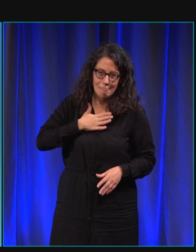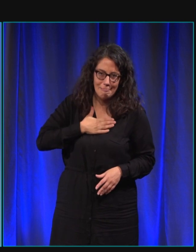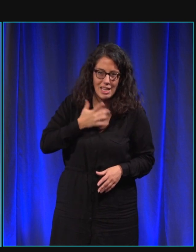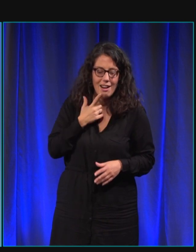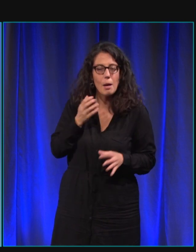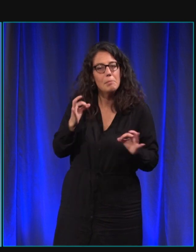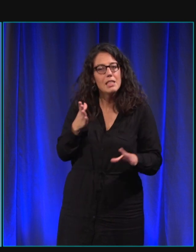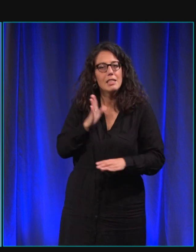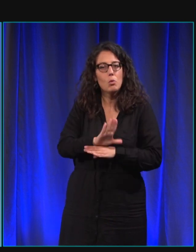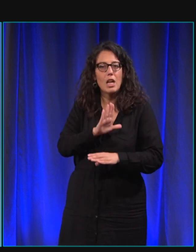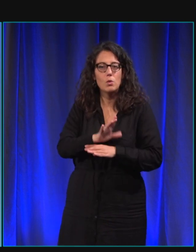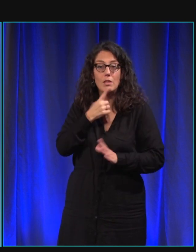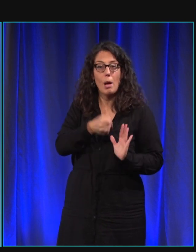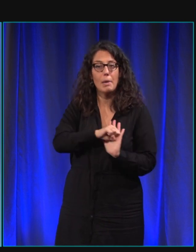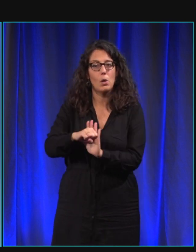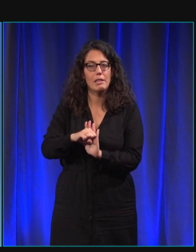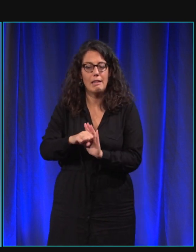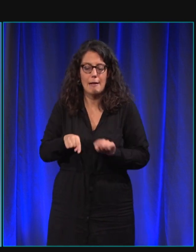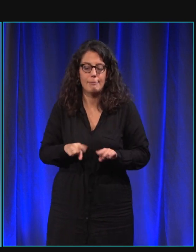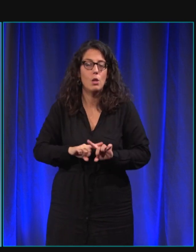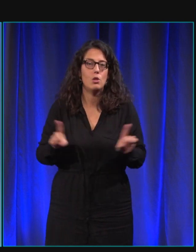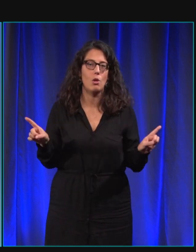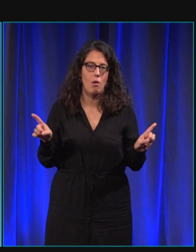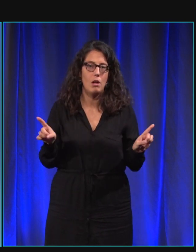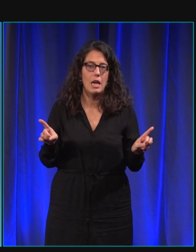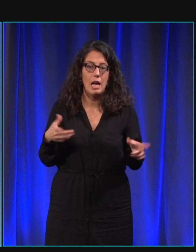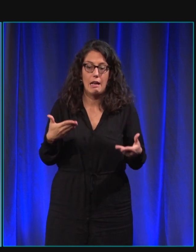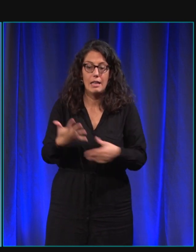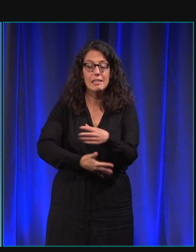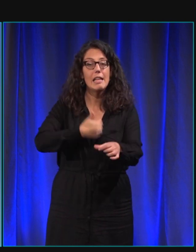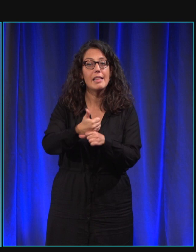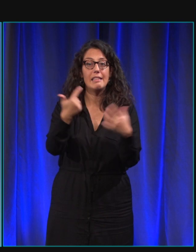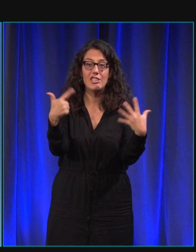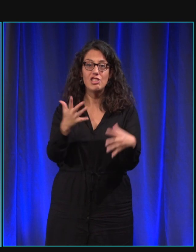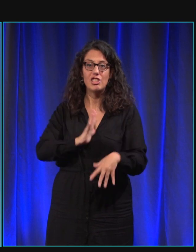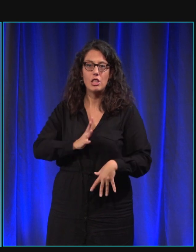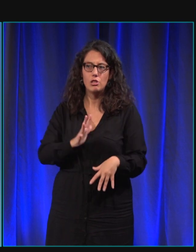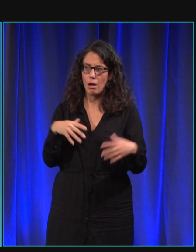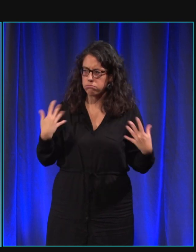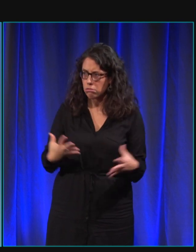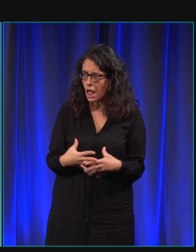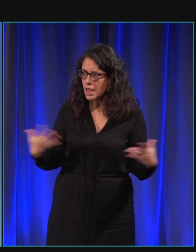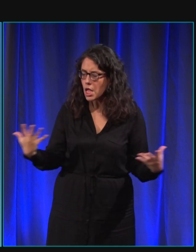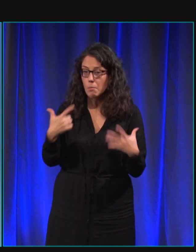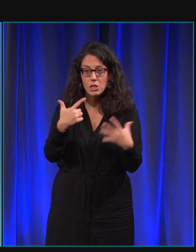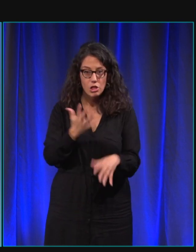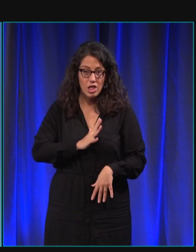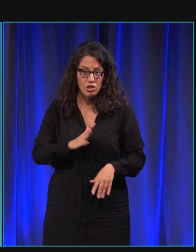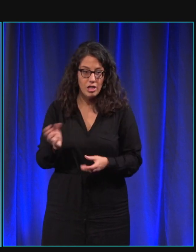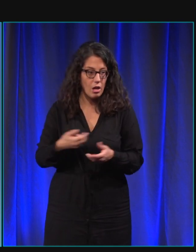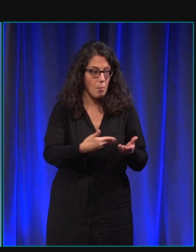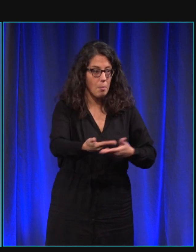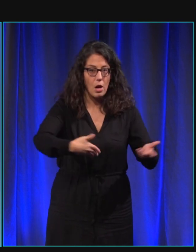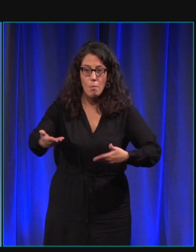démonstration, il n pas prioritaire. On remet cette année 17 chiens, c'est une grosse année. On veut aider autant de personnes